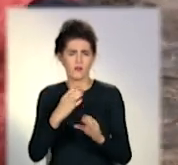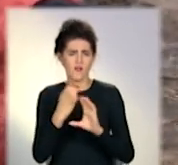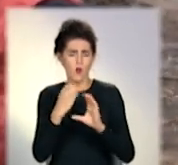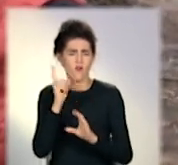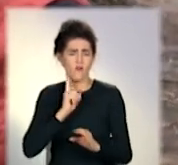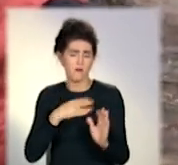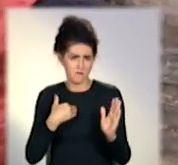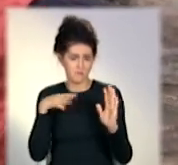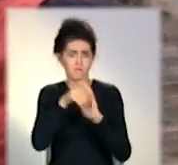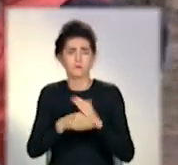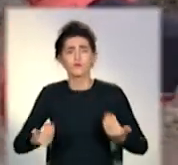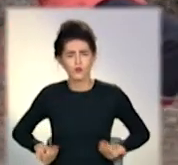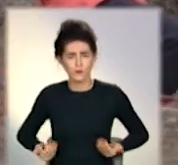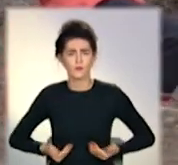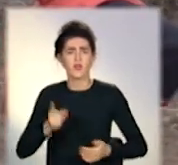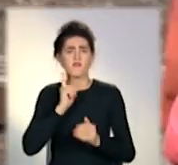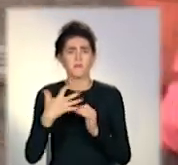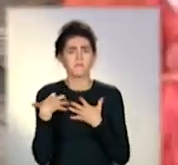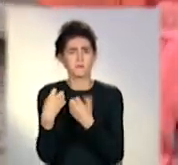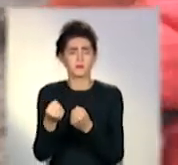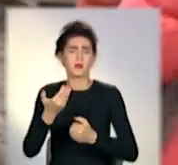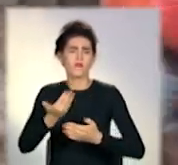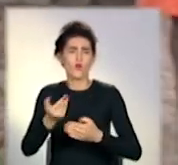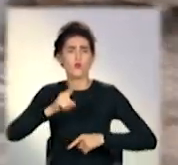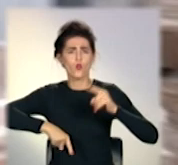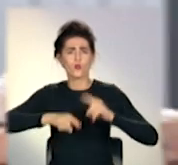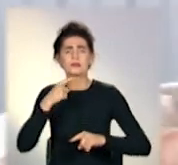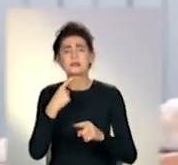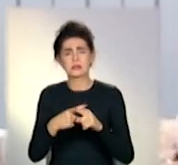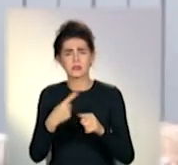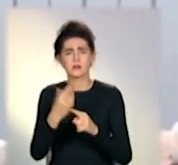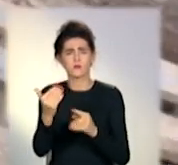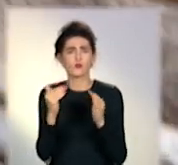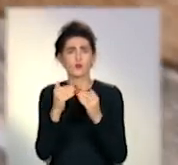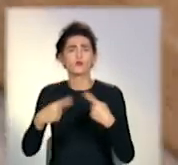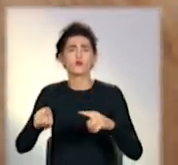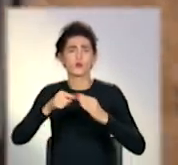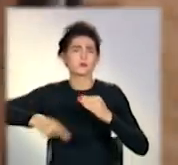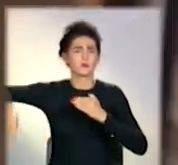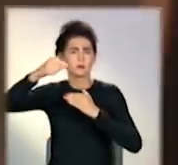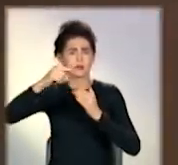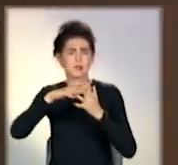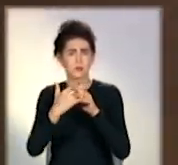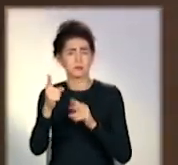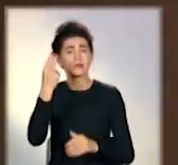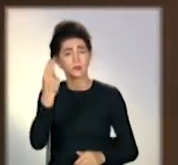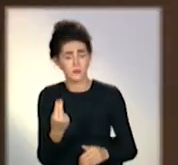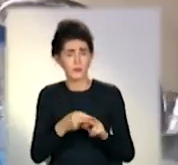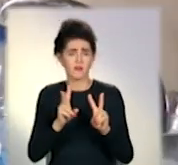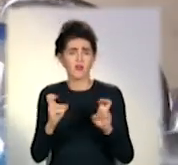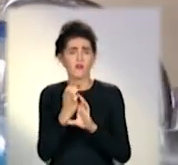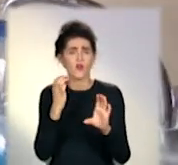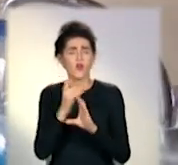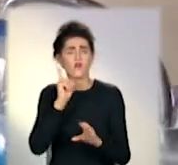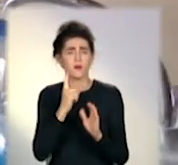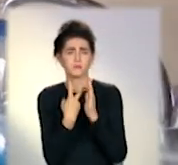Жінку на деякий час приютила родина сестри, оселя якої вціліла на іншому краю села. Вагончик, в якому доведеться